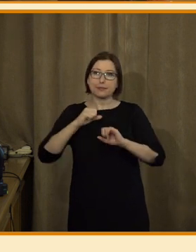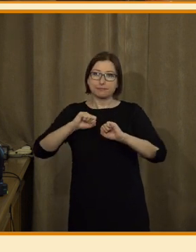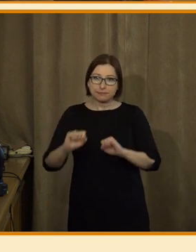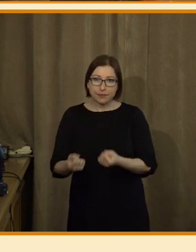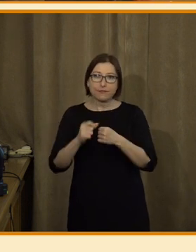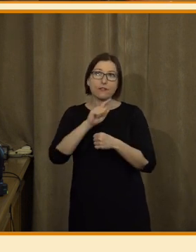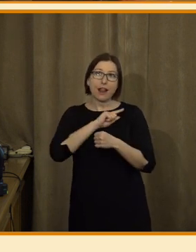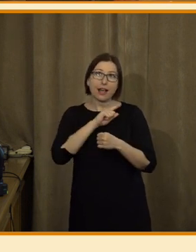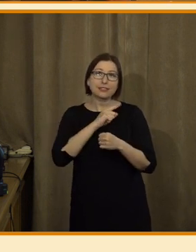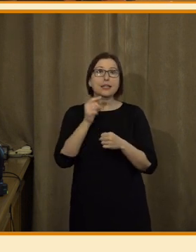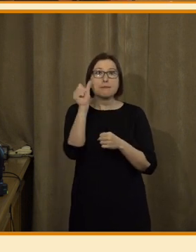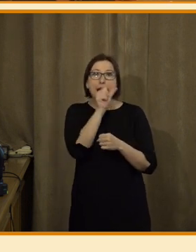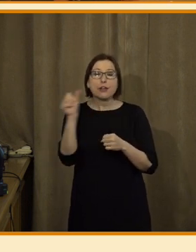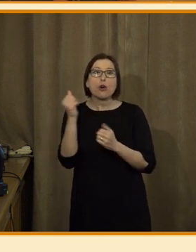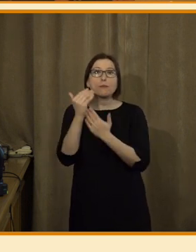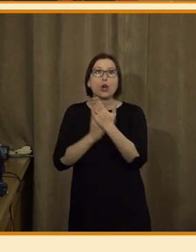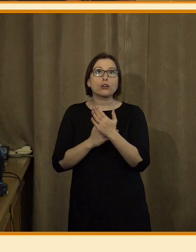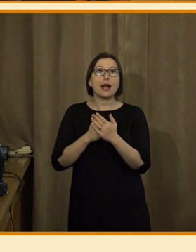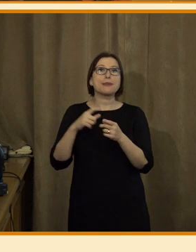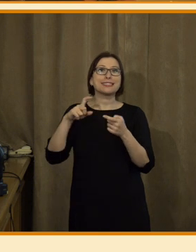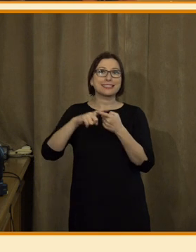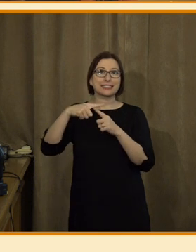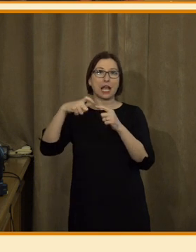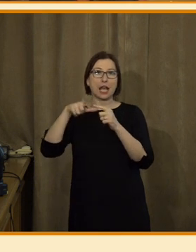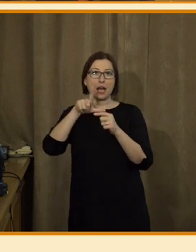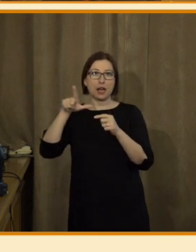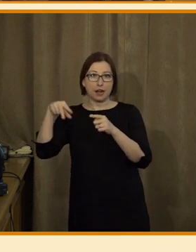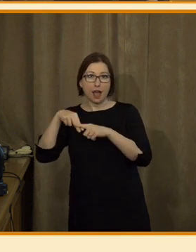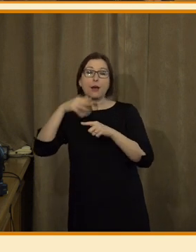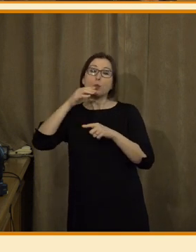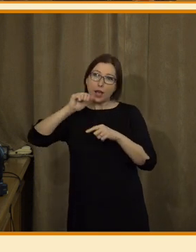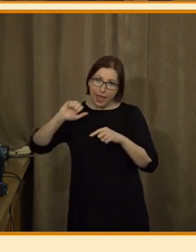prostředí. Jmenuje se stela, takže máme jednu stelu, ještě pak bude Xena teda.